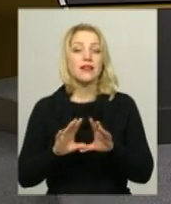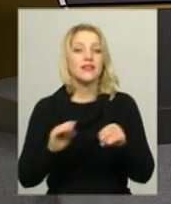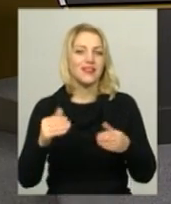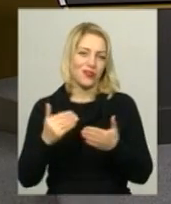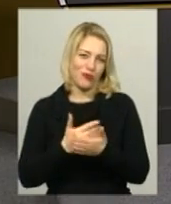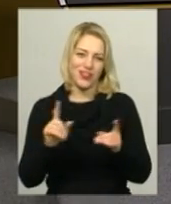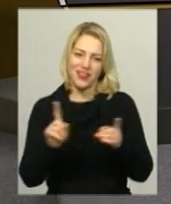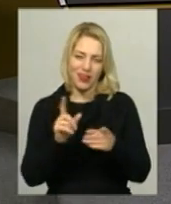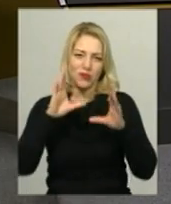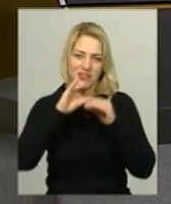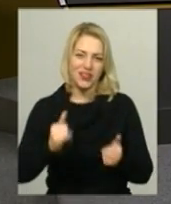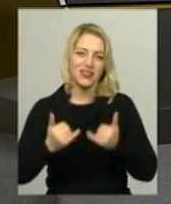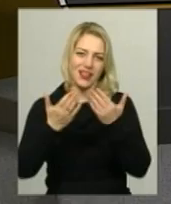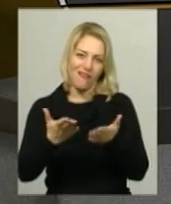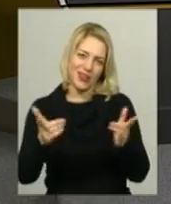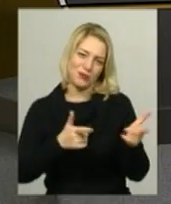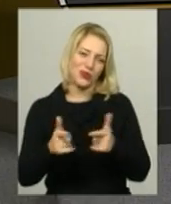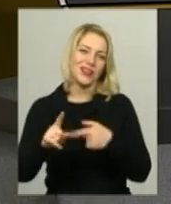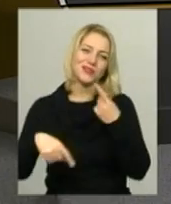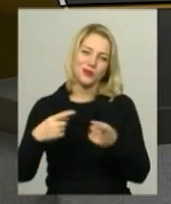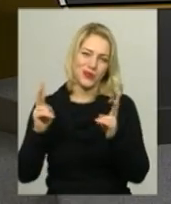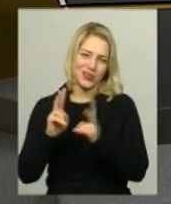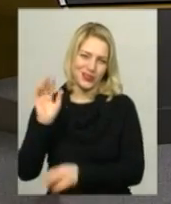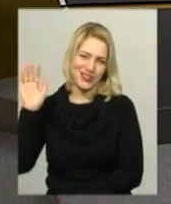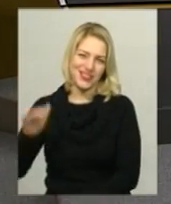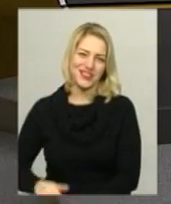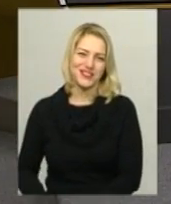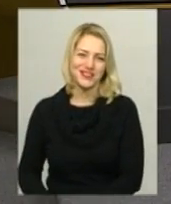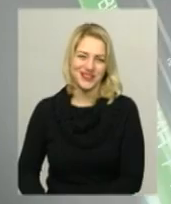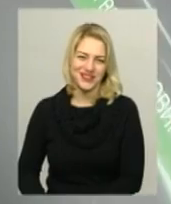це усі новини, які ми встигли для вас підготувати. Побачимось у наступних випусках.